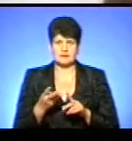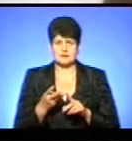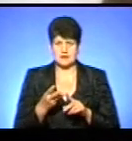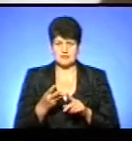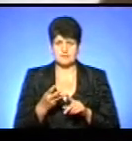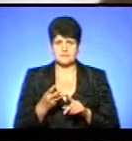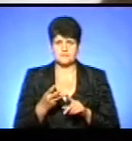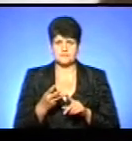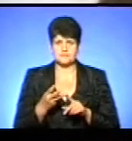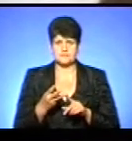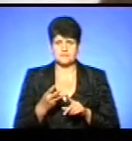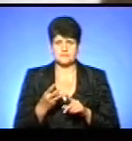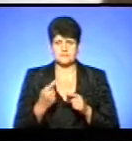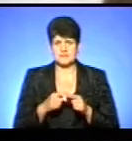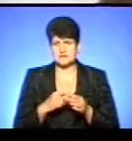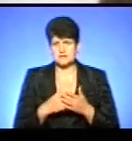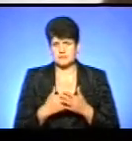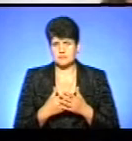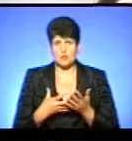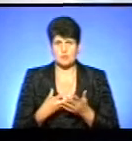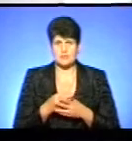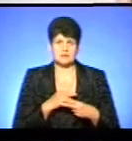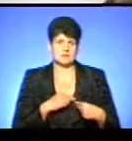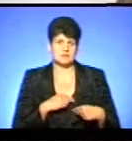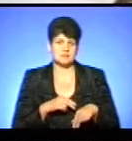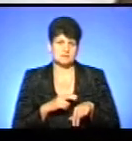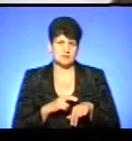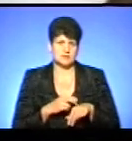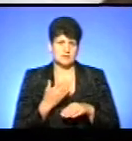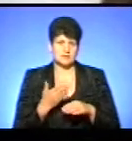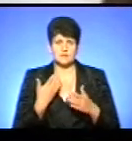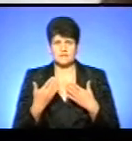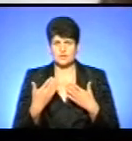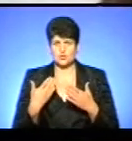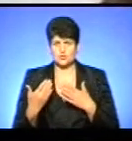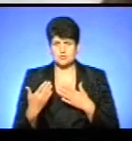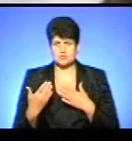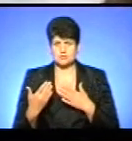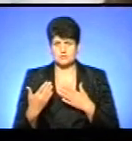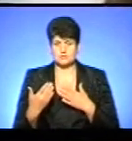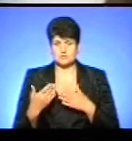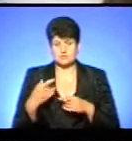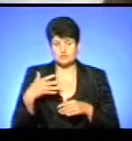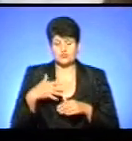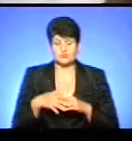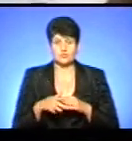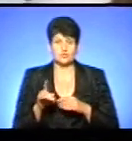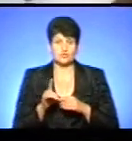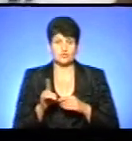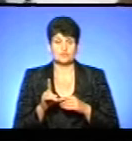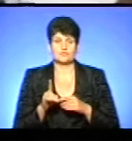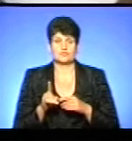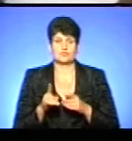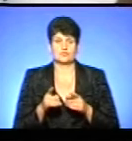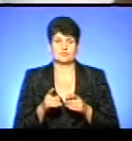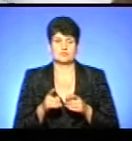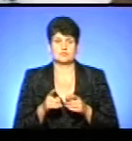і третє – це, напевно, оплата праці лікарів. Тобто їхнє відношення, воно логічно, що з умовленою